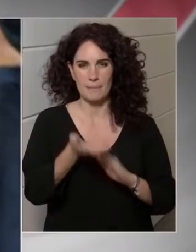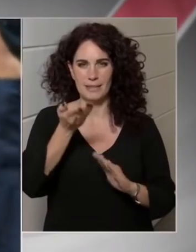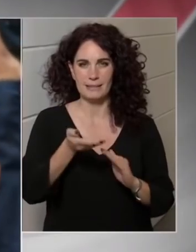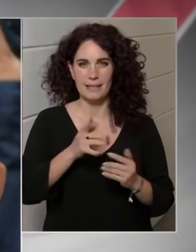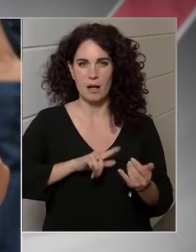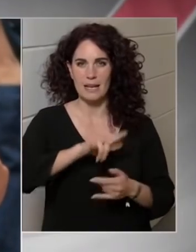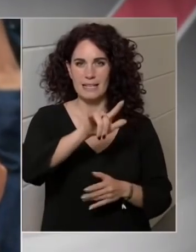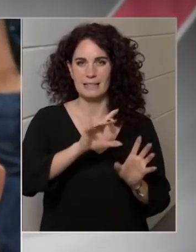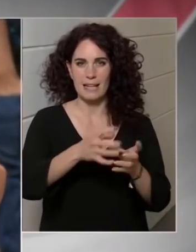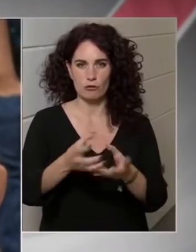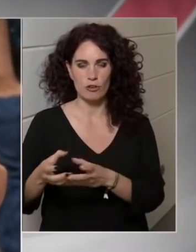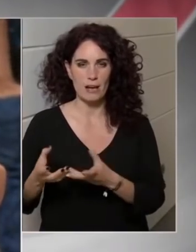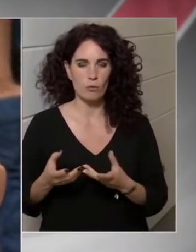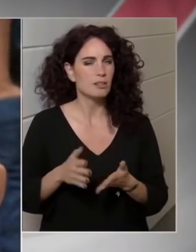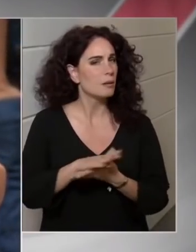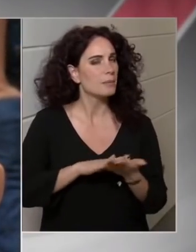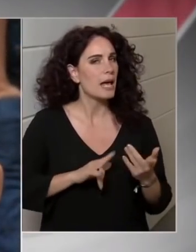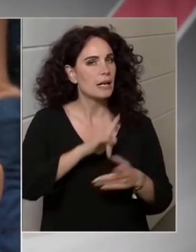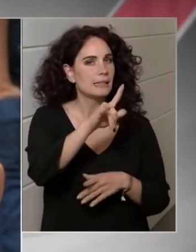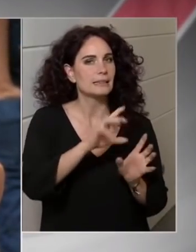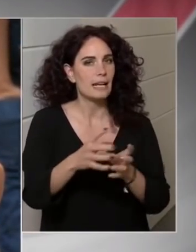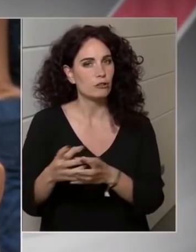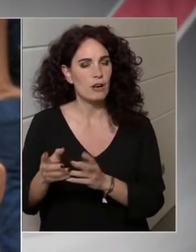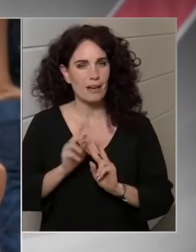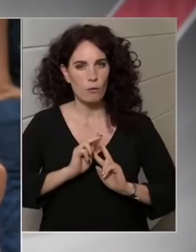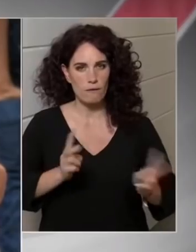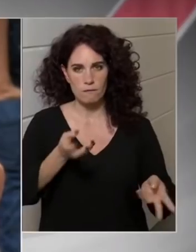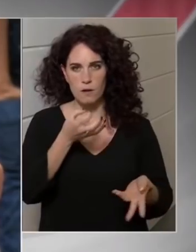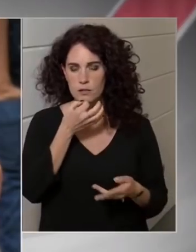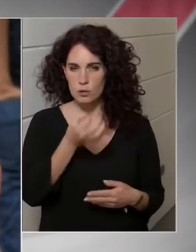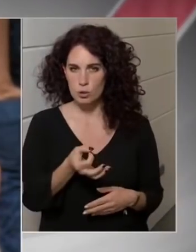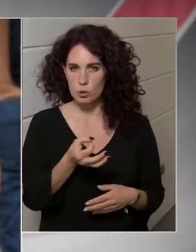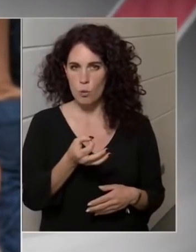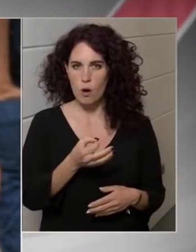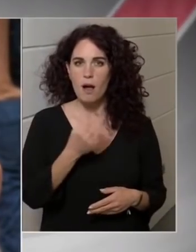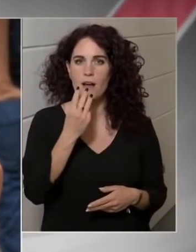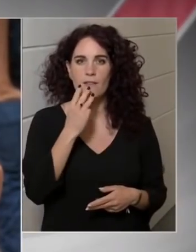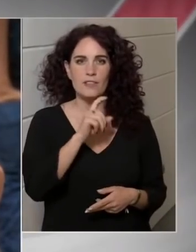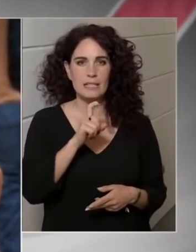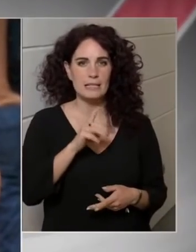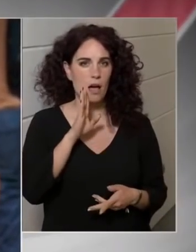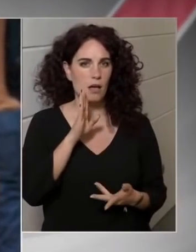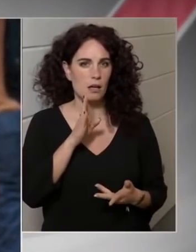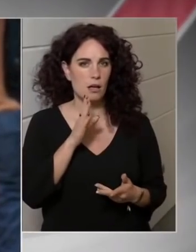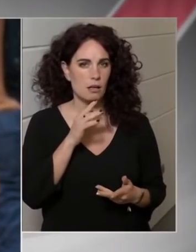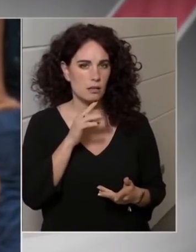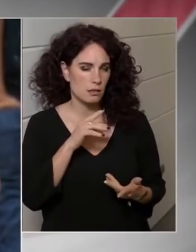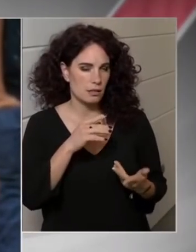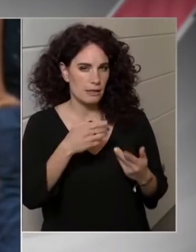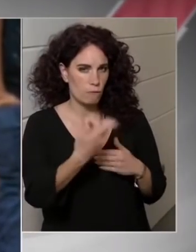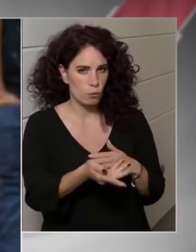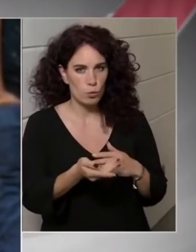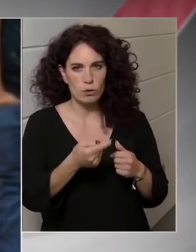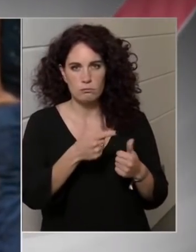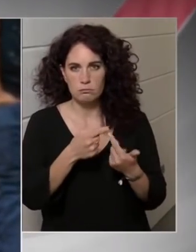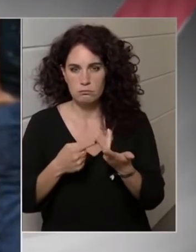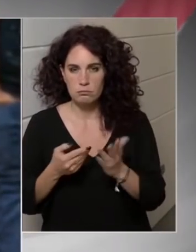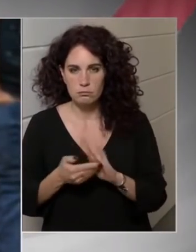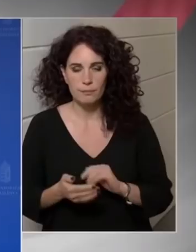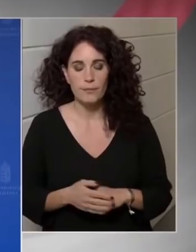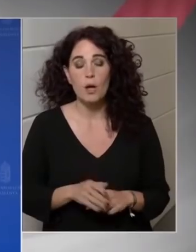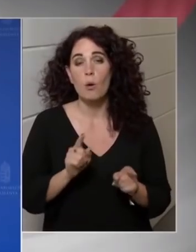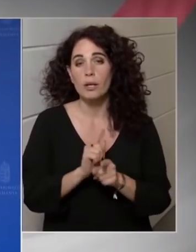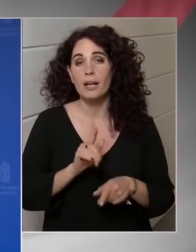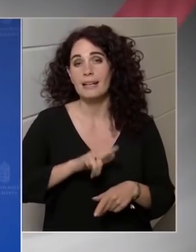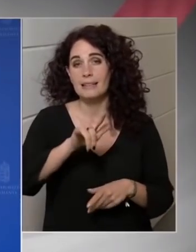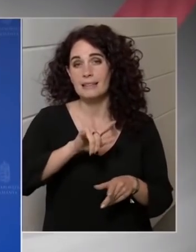itt milyen légitársaságokról van szó? Mi az, ami még a vizeren kívül Magyarországon szóba jöhet? Hát azon légitársaságok,